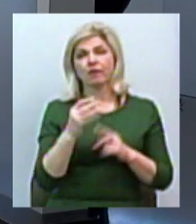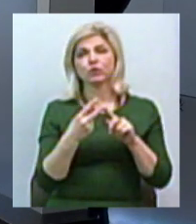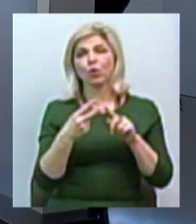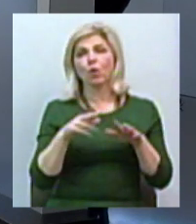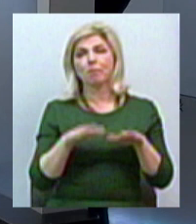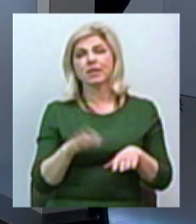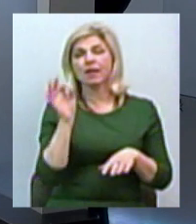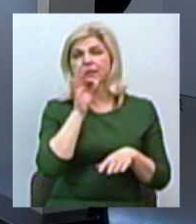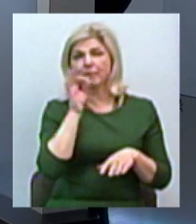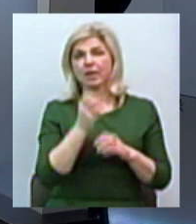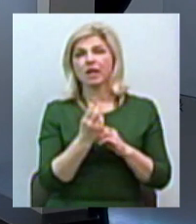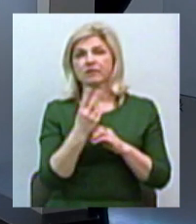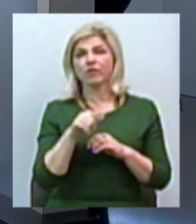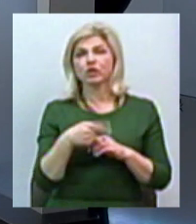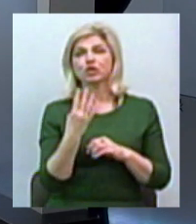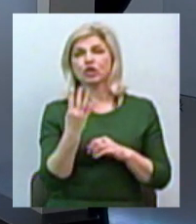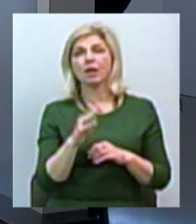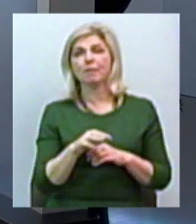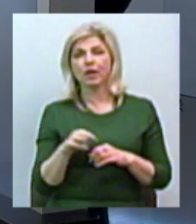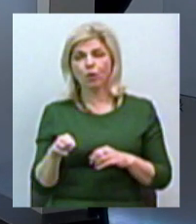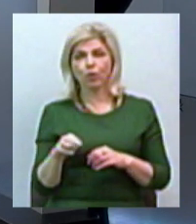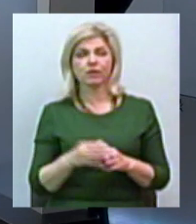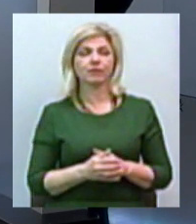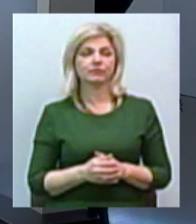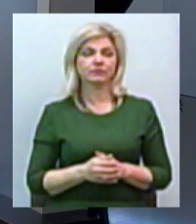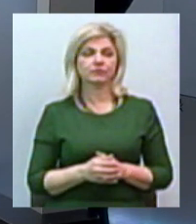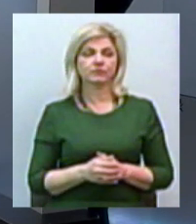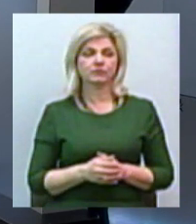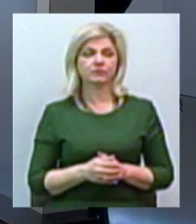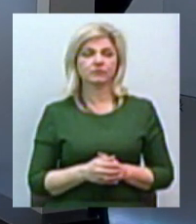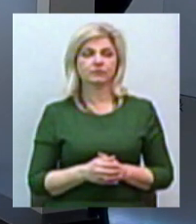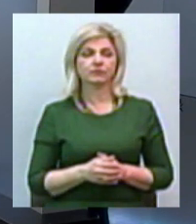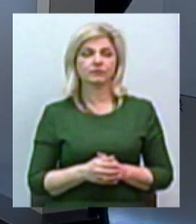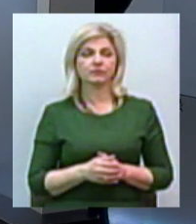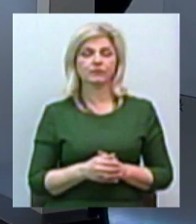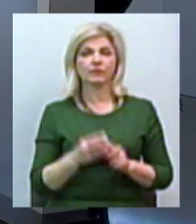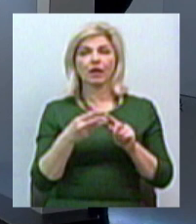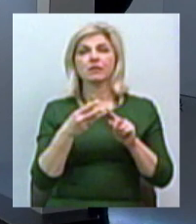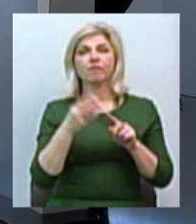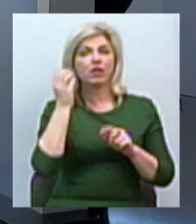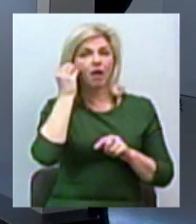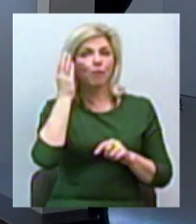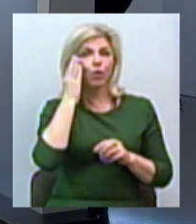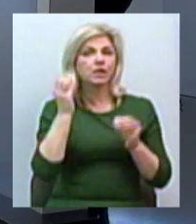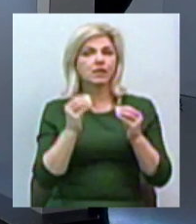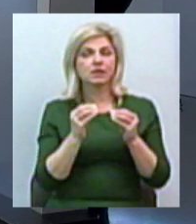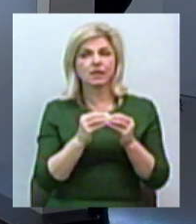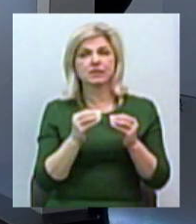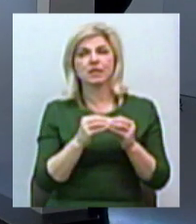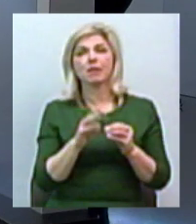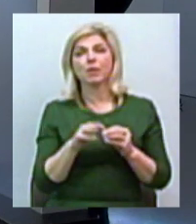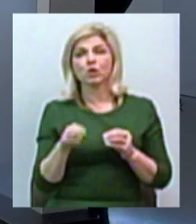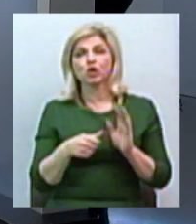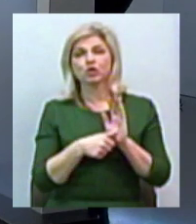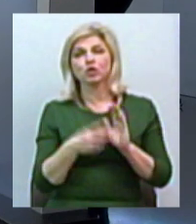Німеччиною, це 12,4 мільйона абонентів. І замикає топ-трійку Японія 10 мільйонів 620 тисяч.